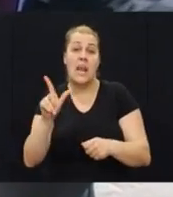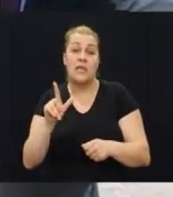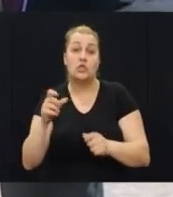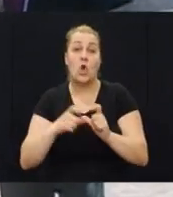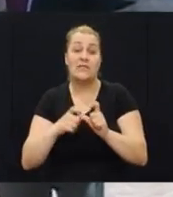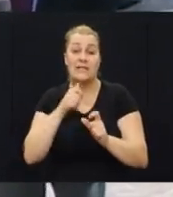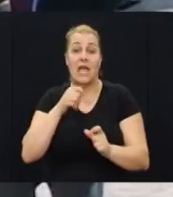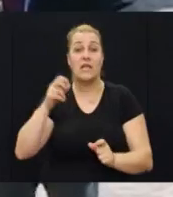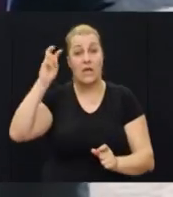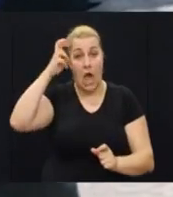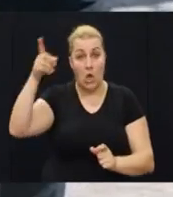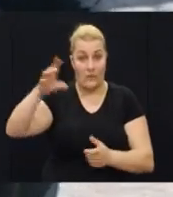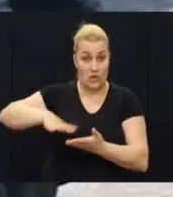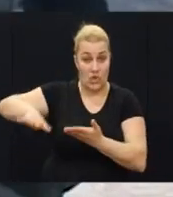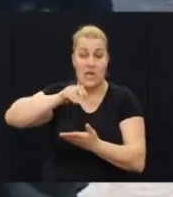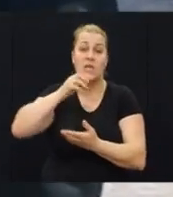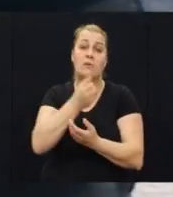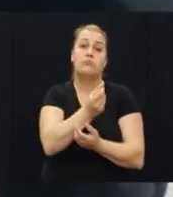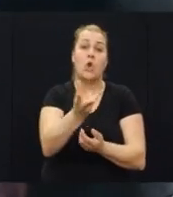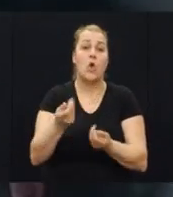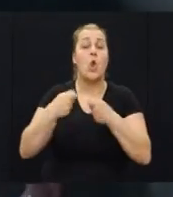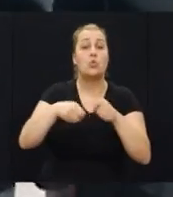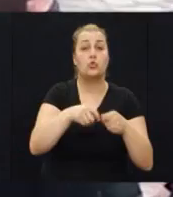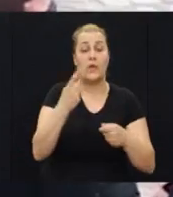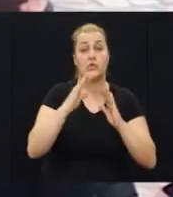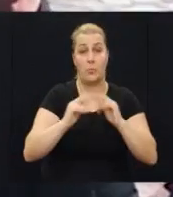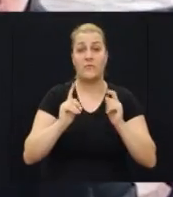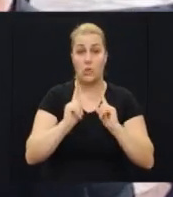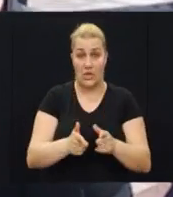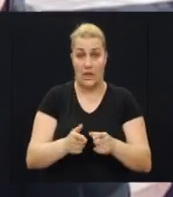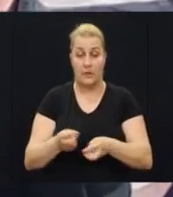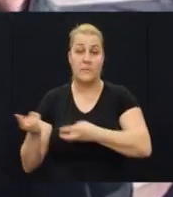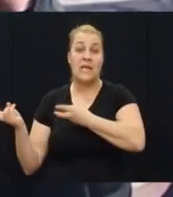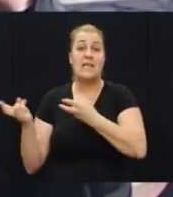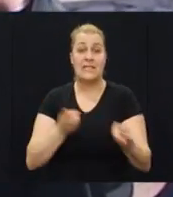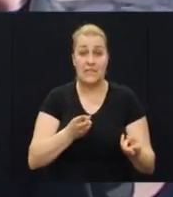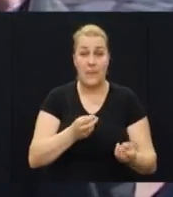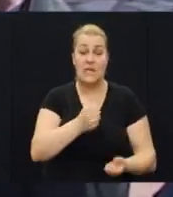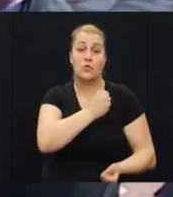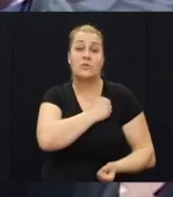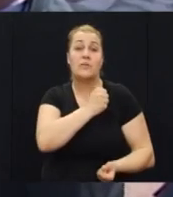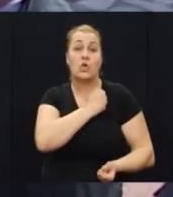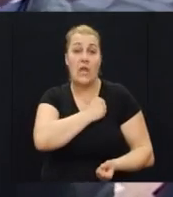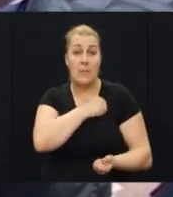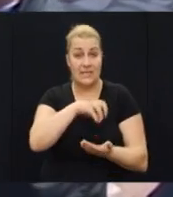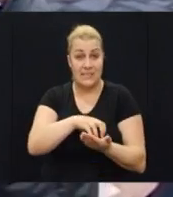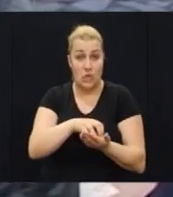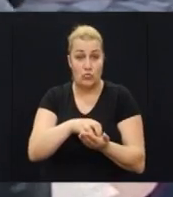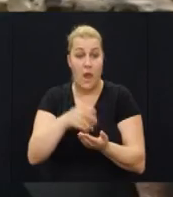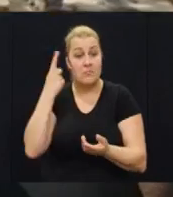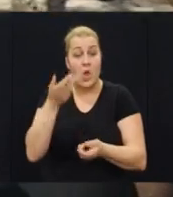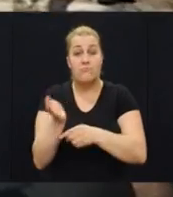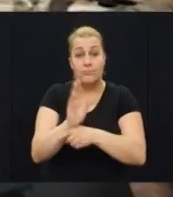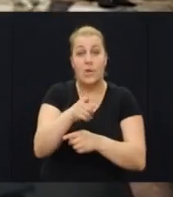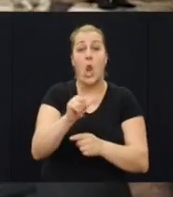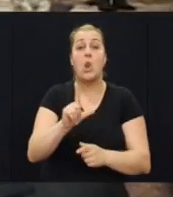tako i Karovačke županije, te nogobrojne udruge proistekle iz domovinskog rata. Iza sanstvo naše Splitsko-Dalmatinske županije predvodio je do župan Luka Brčić.